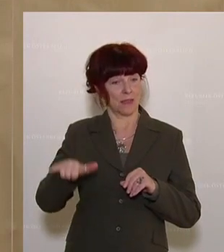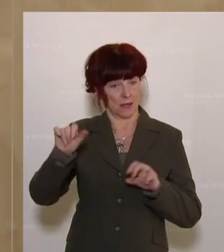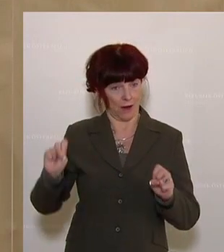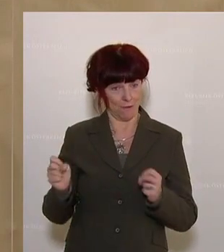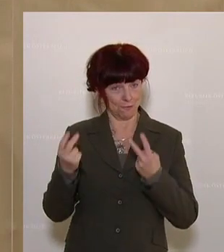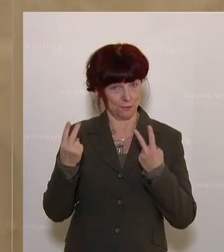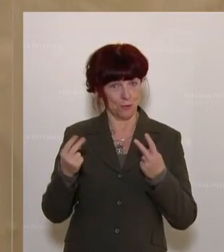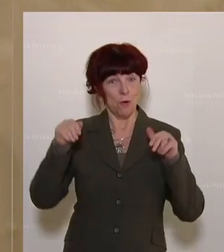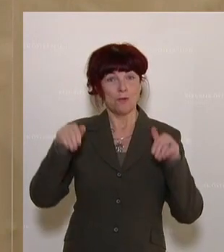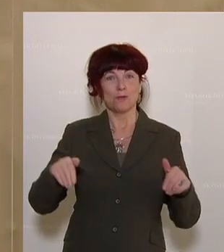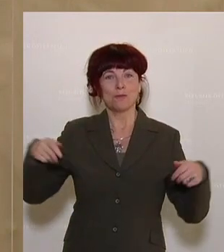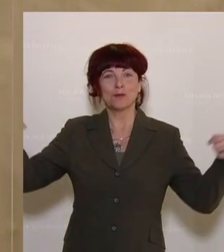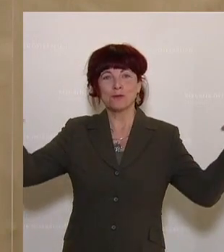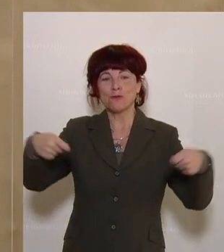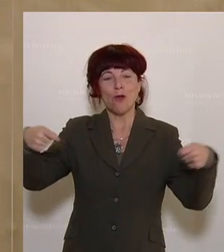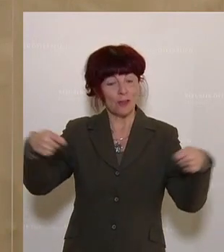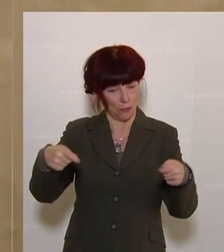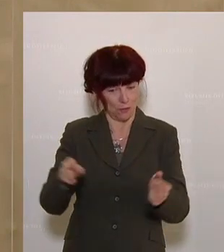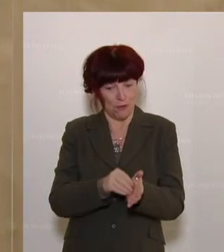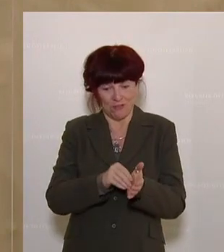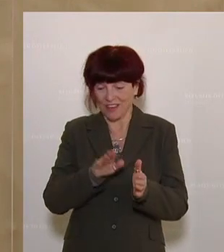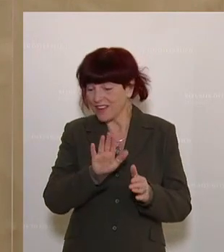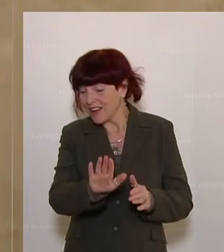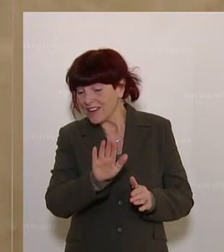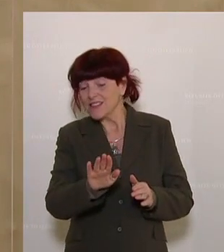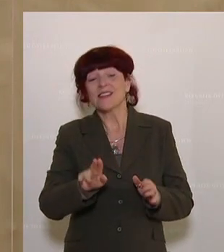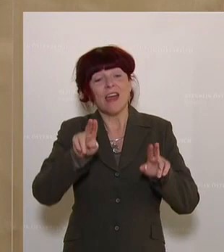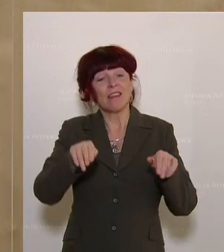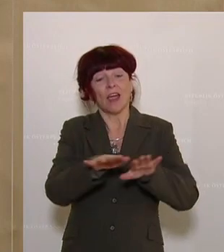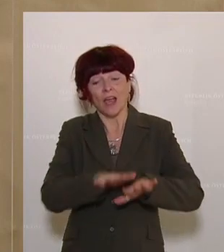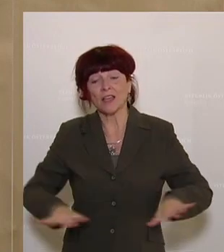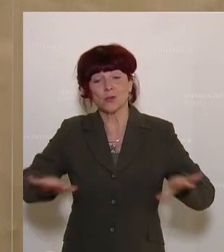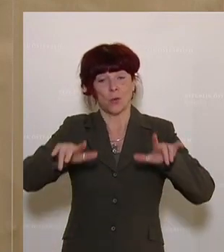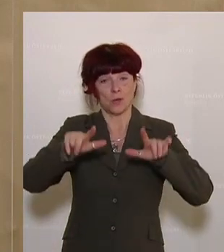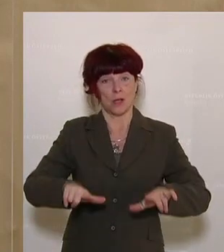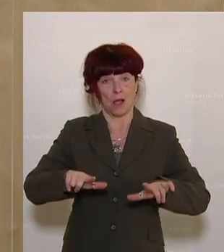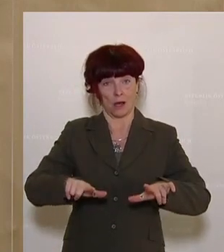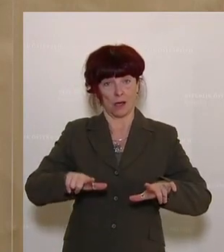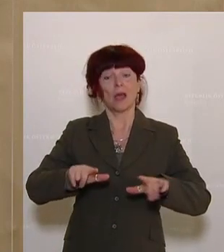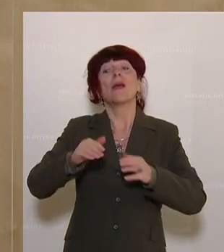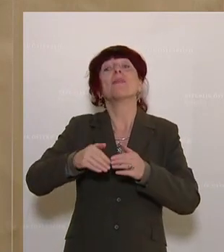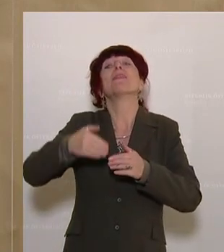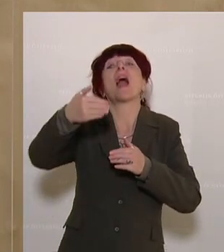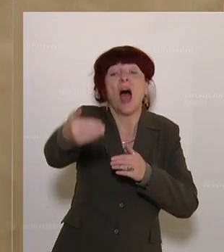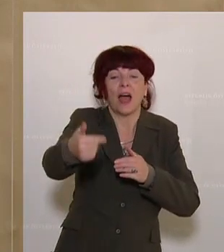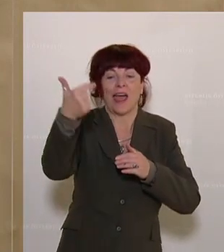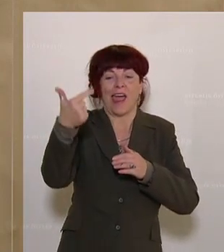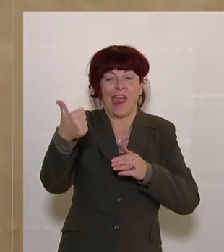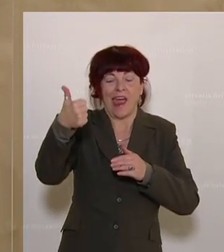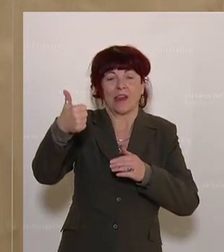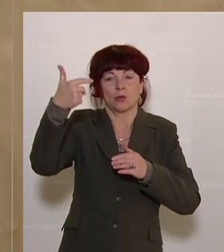Rechtsgrundlage erstmals nach dem 31. Dezember